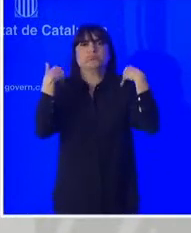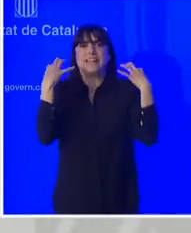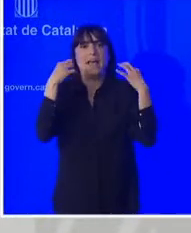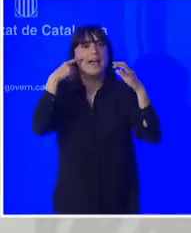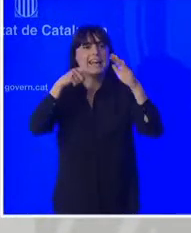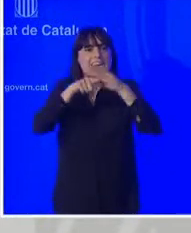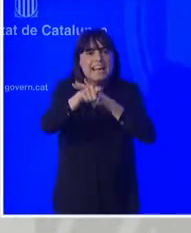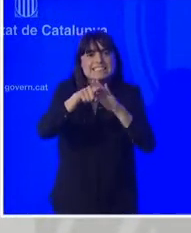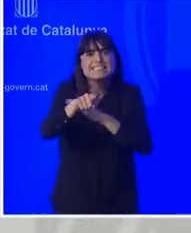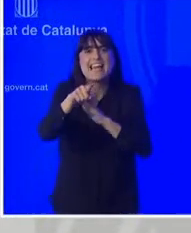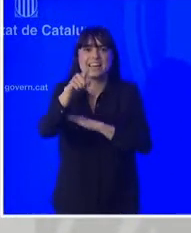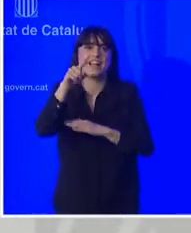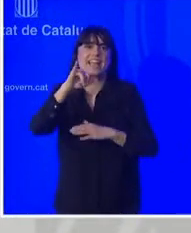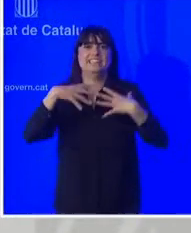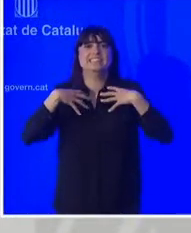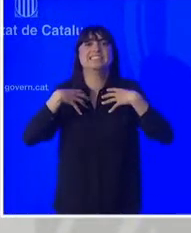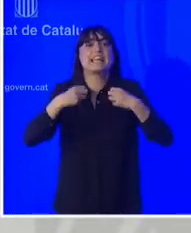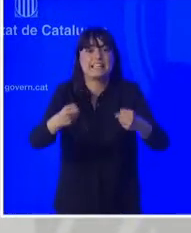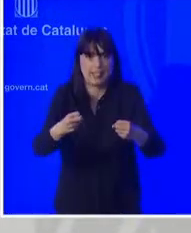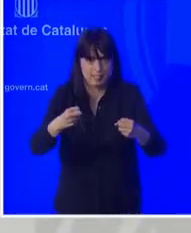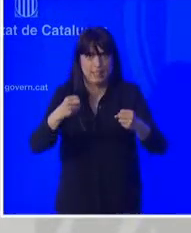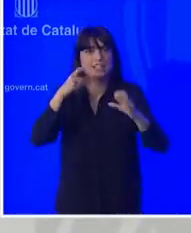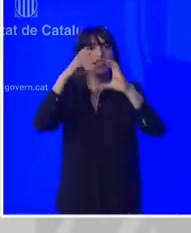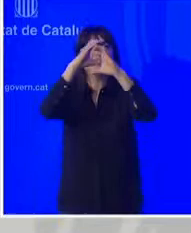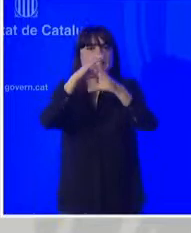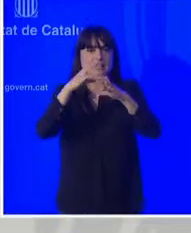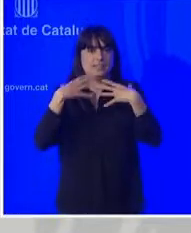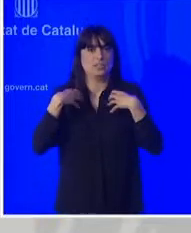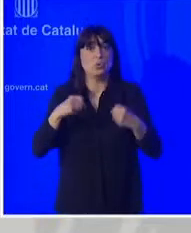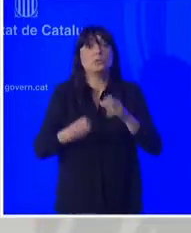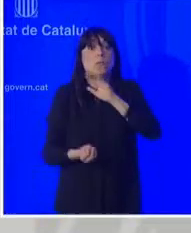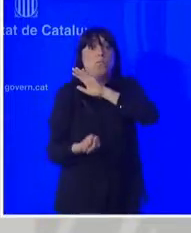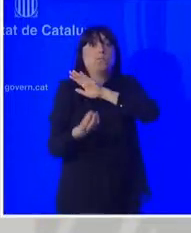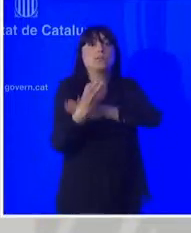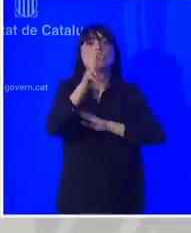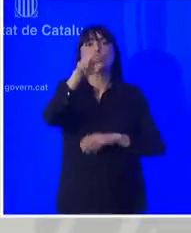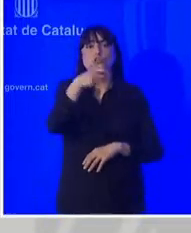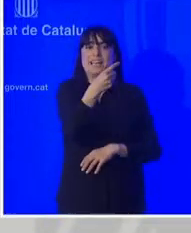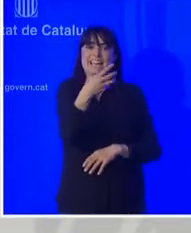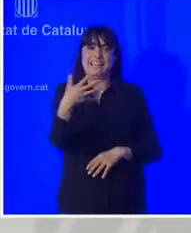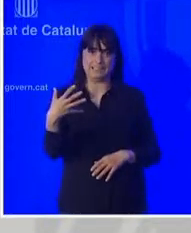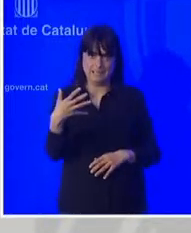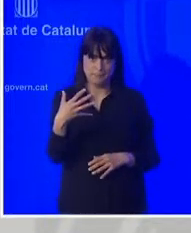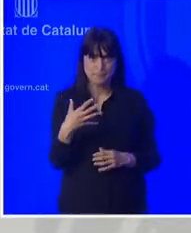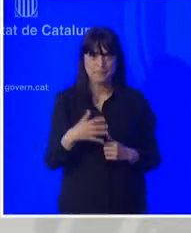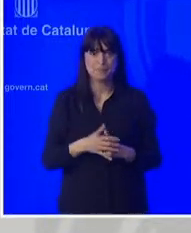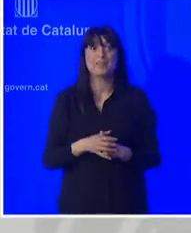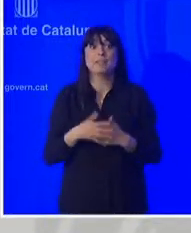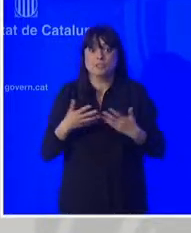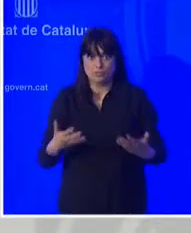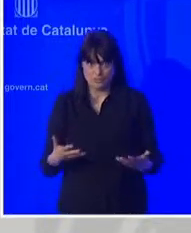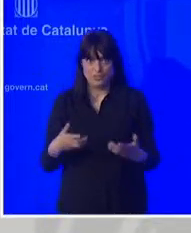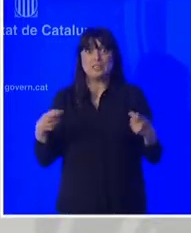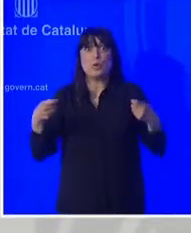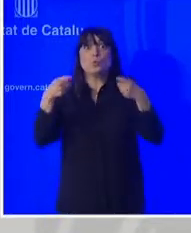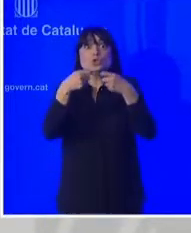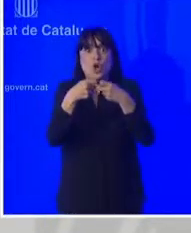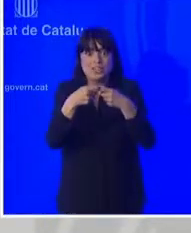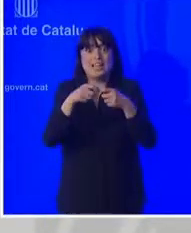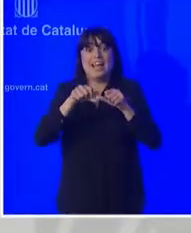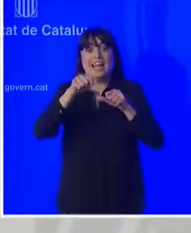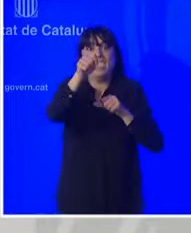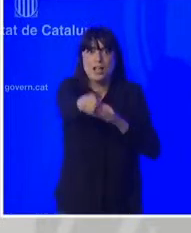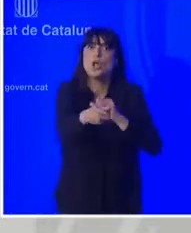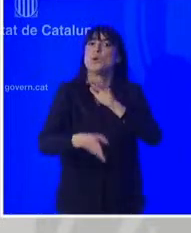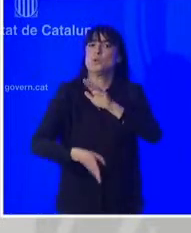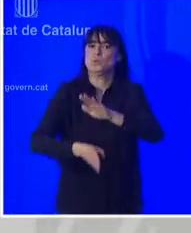ciències de la salut ja des de l'any 2015, participat també per l'IES Global. L'ampliació d'aquest Consorci en el lideratge